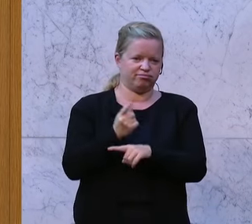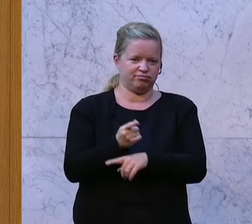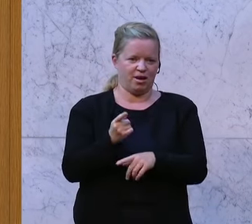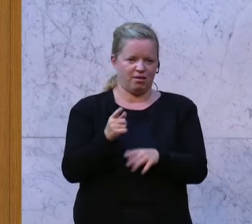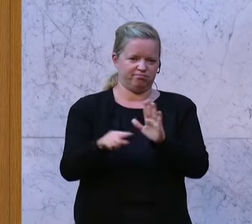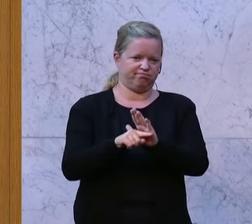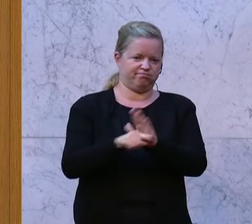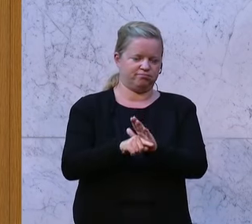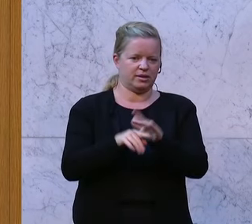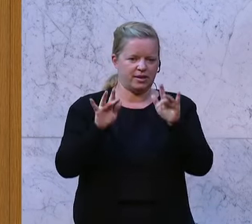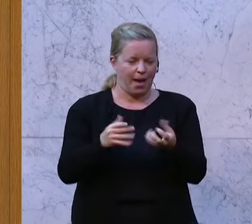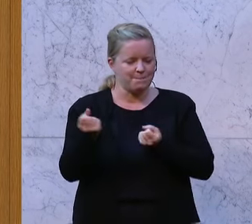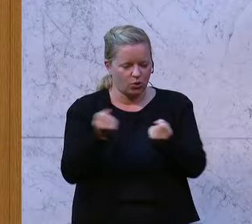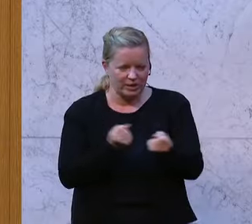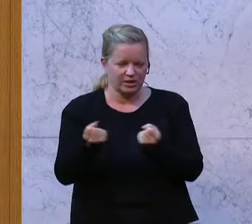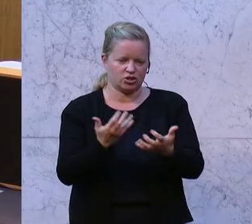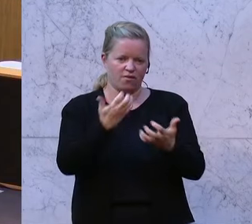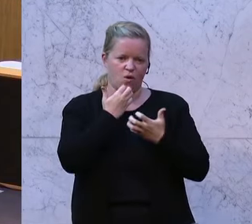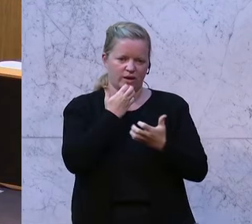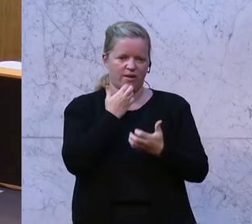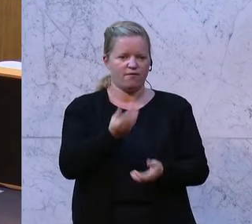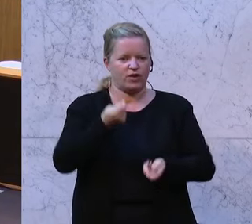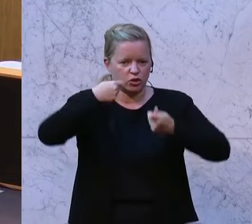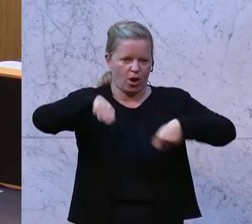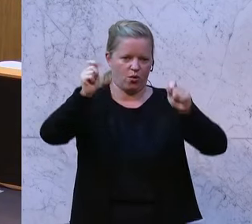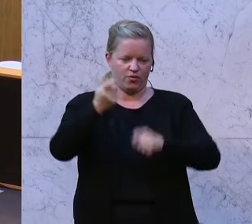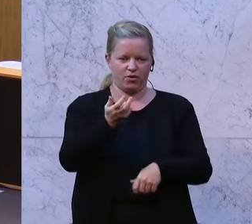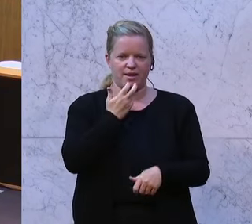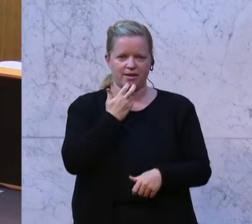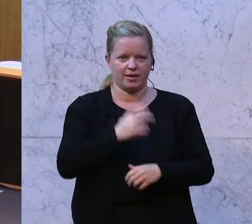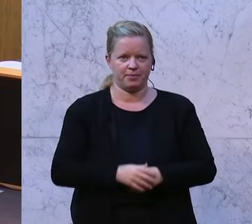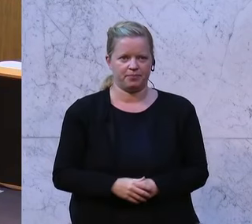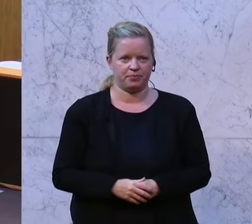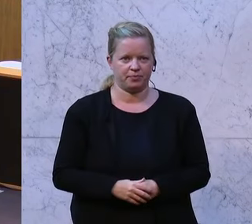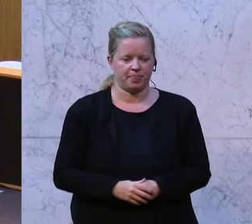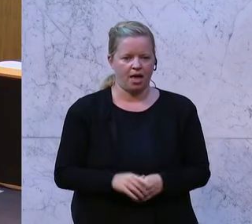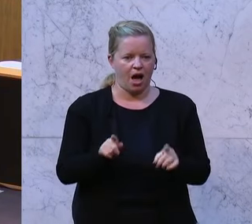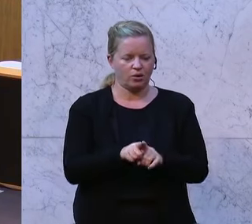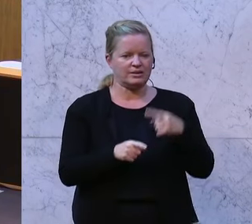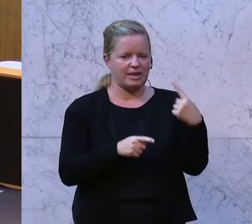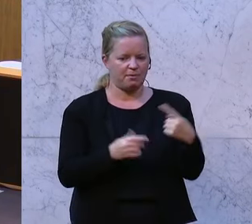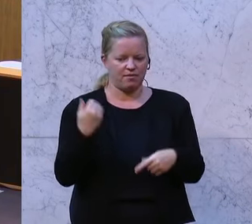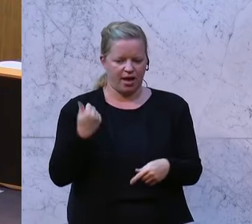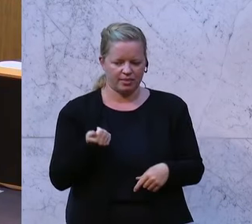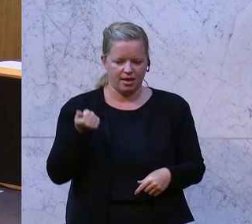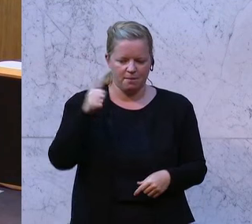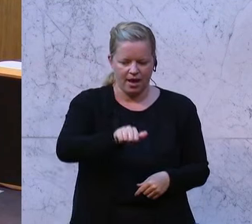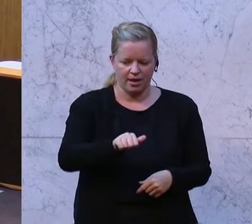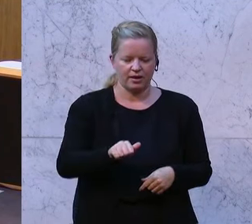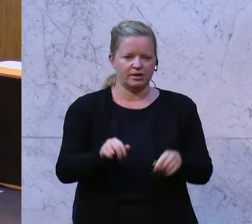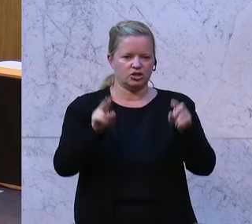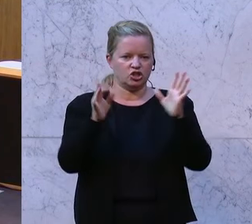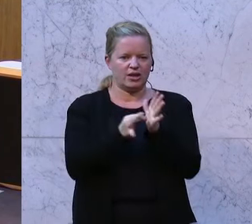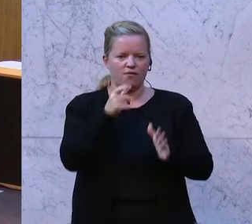politisch gewollte Verteuerung von Energie. Auch da waren Sie vorne mit dabei, werte SPÖ. Stichwort Green Deal.